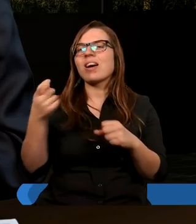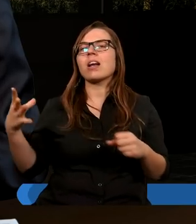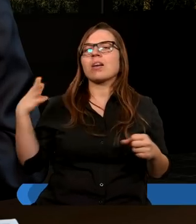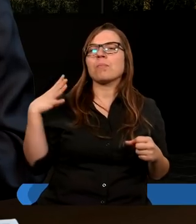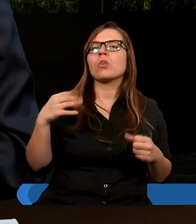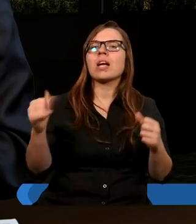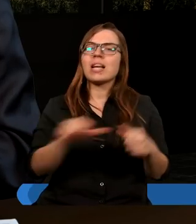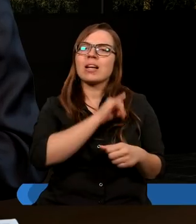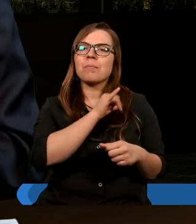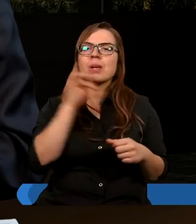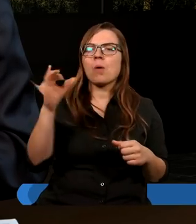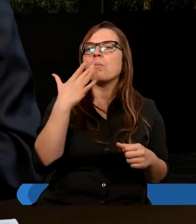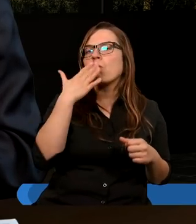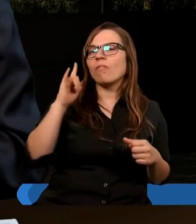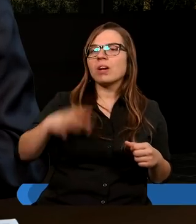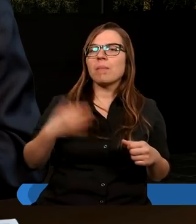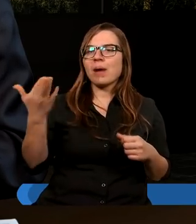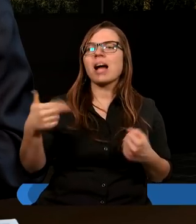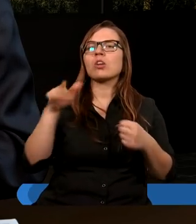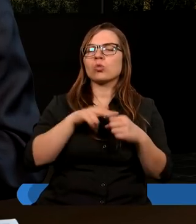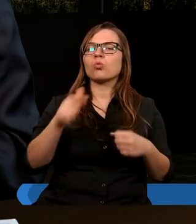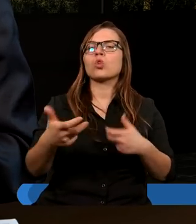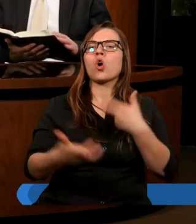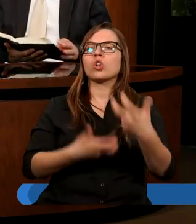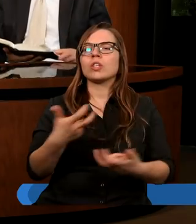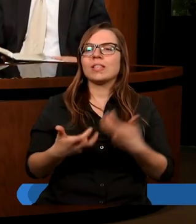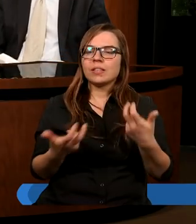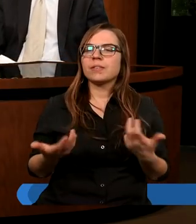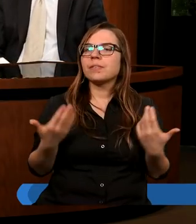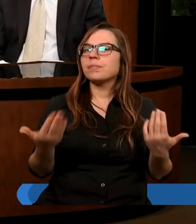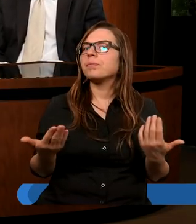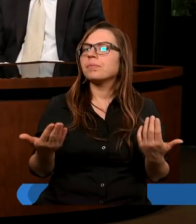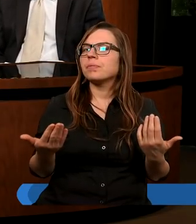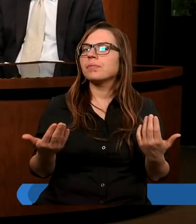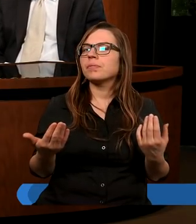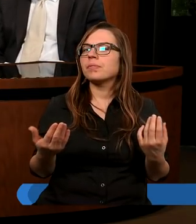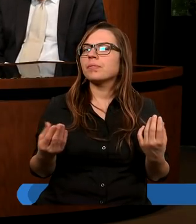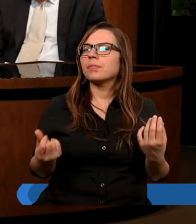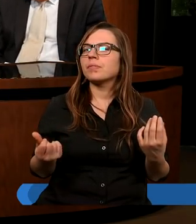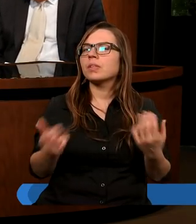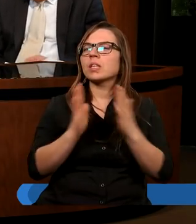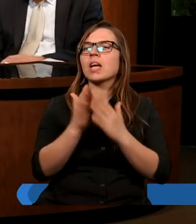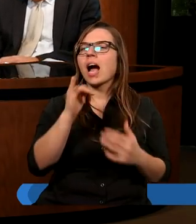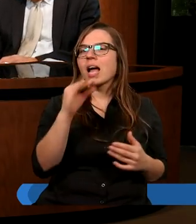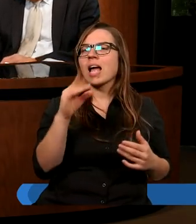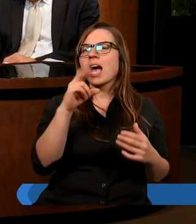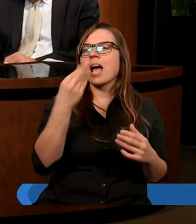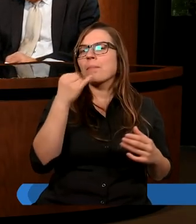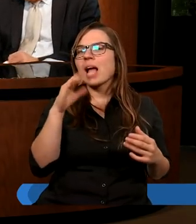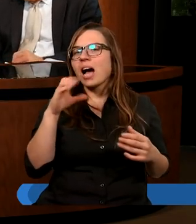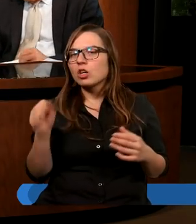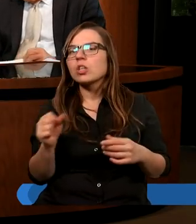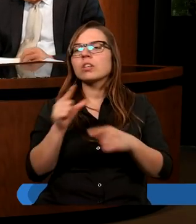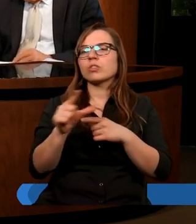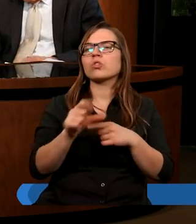było imię, mówi Pan, który to czyni. Tak i księga Jeremiasza 12